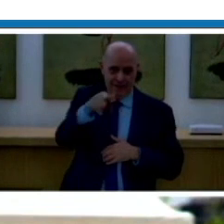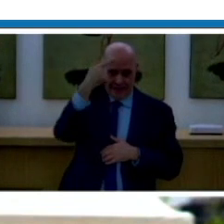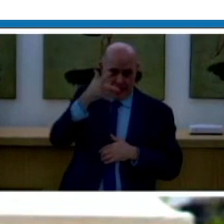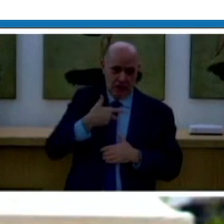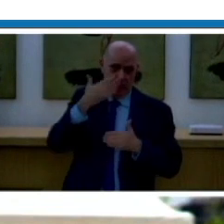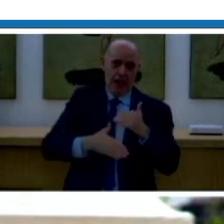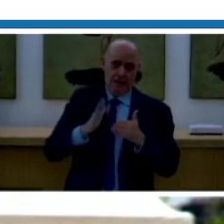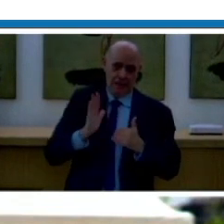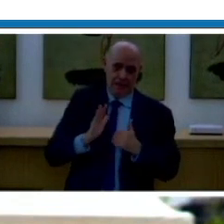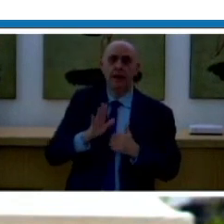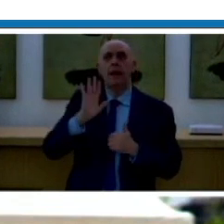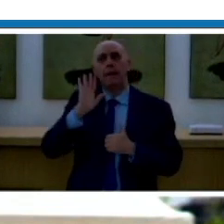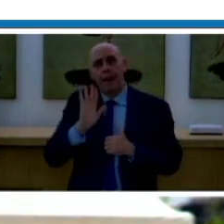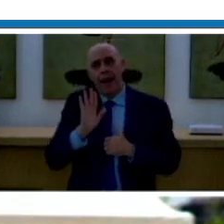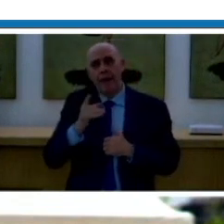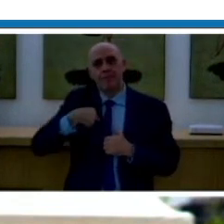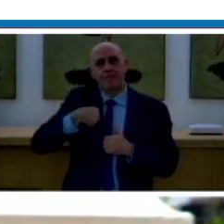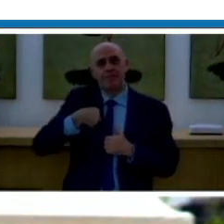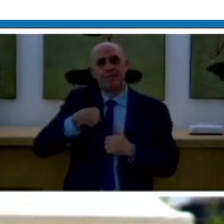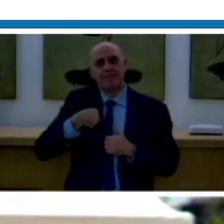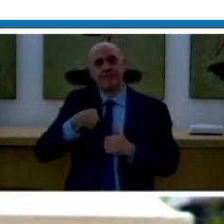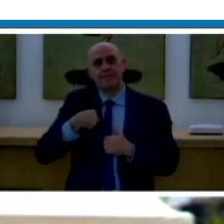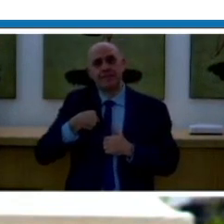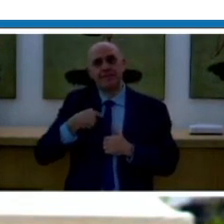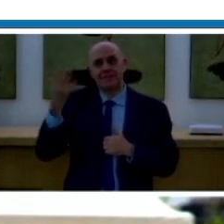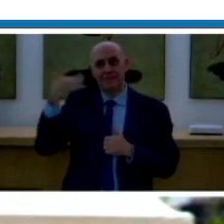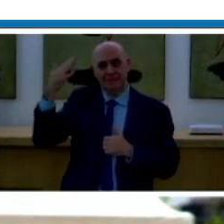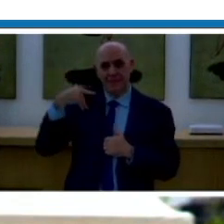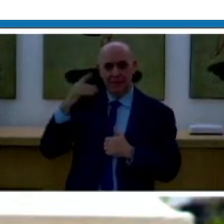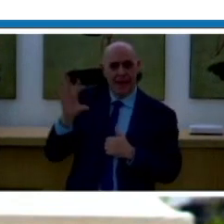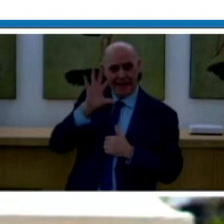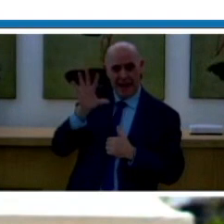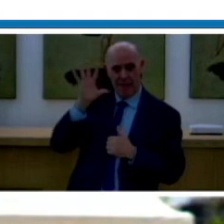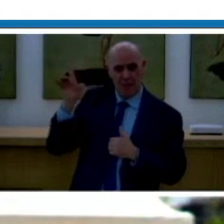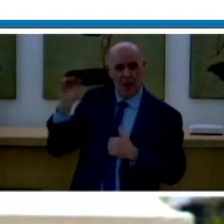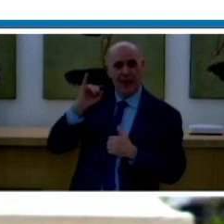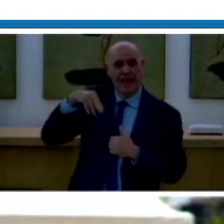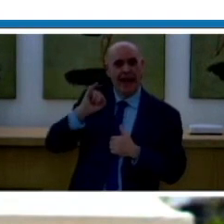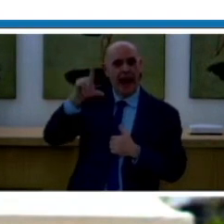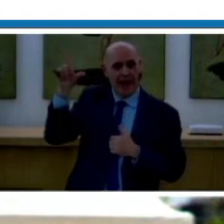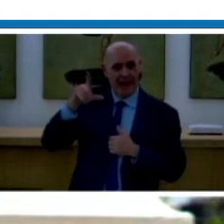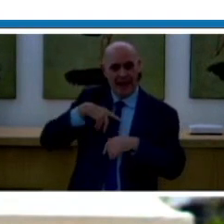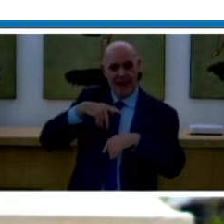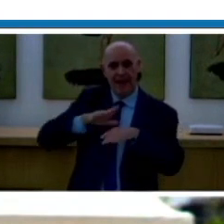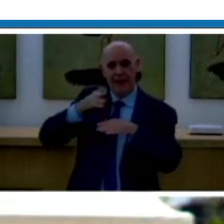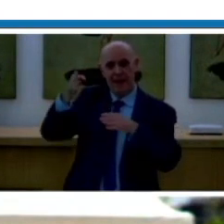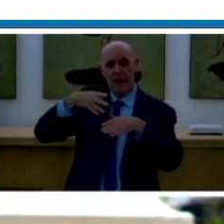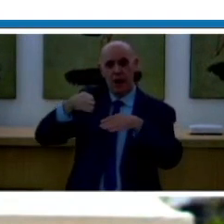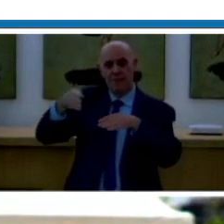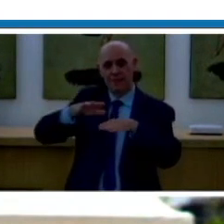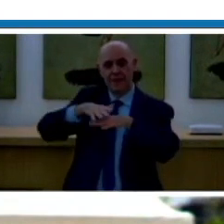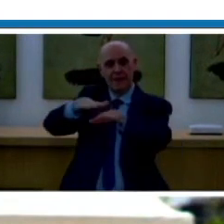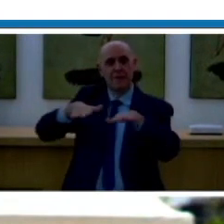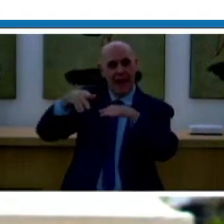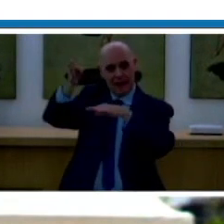che l'esempio che abbiamo visto prima dell'infortunato INAE sulla scogliera è uno dei